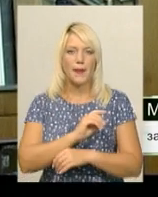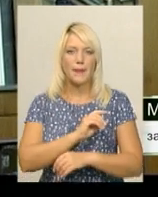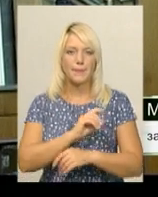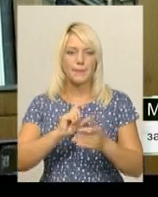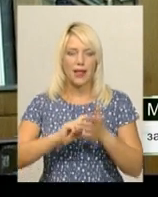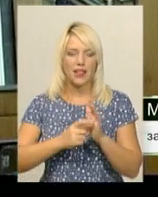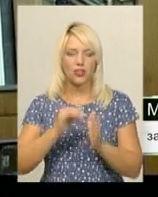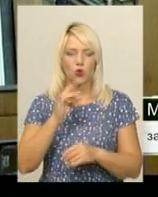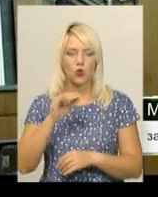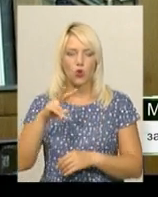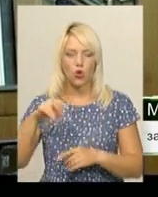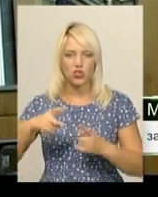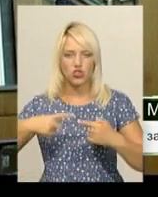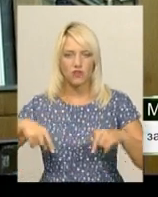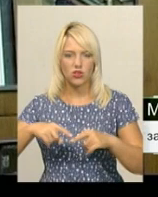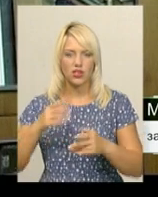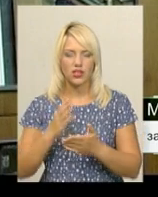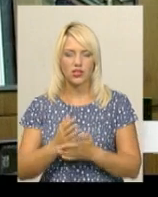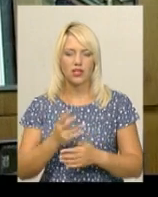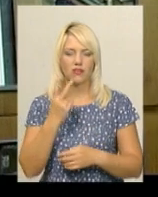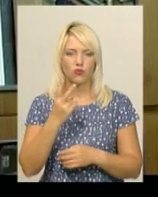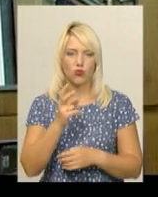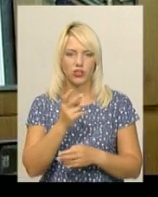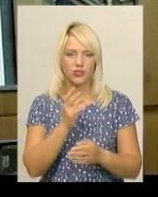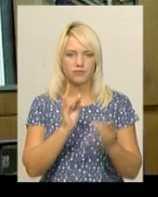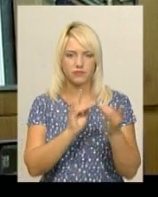двоє хворих, де телевізор, холодильник,